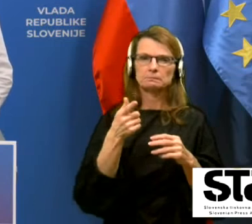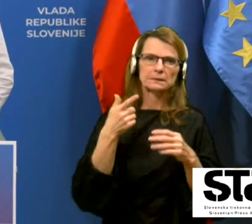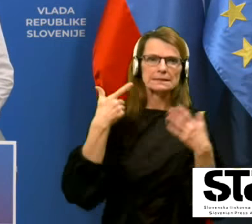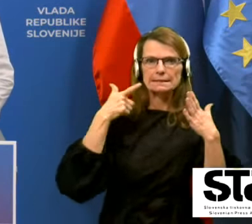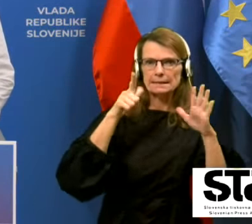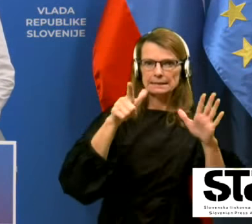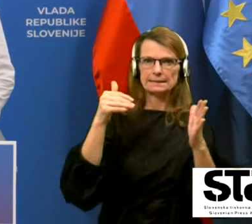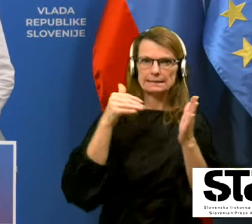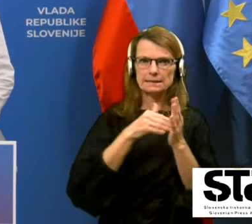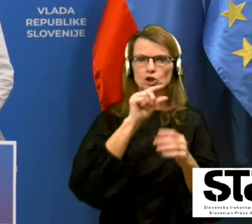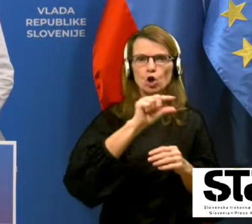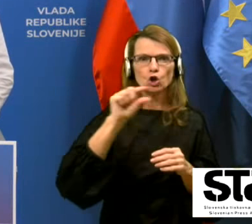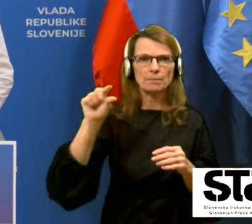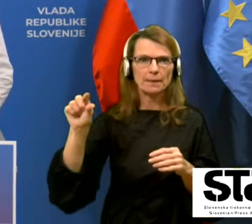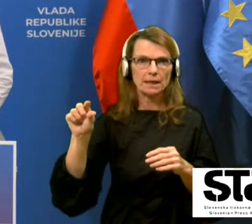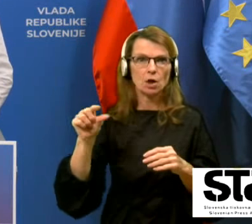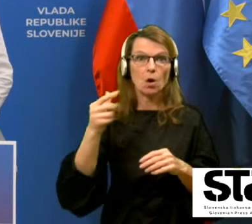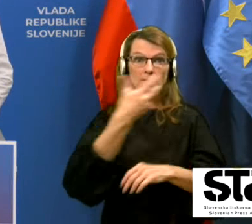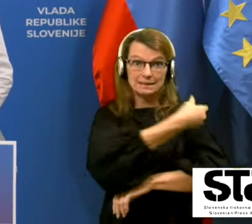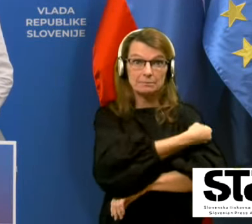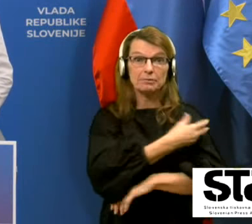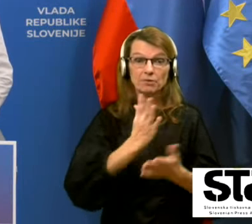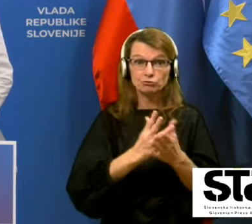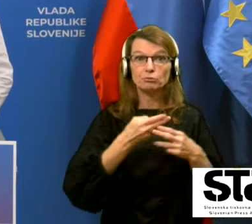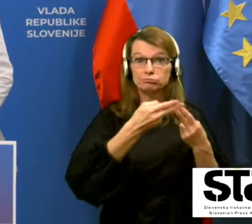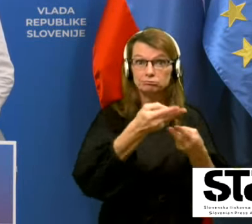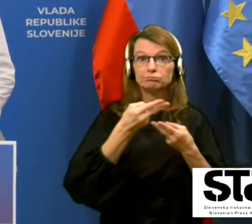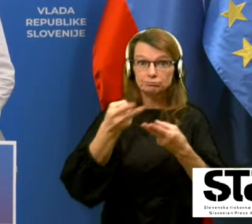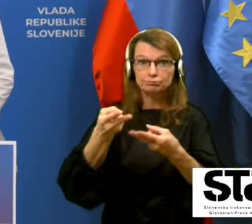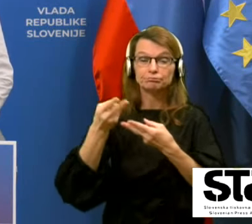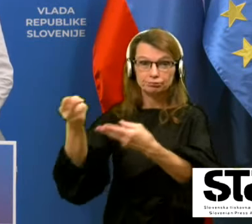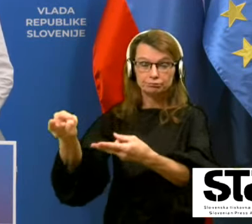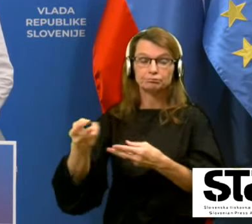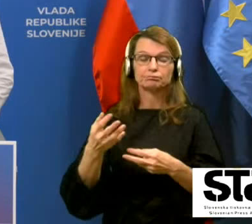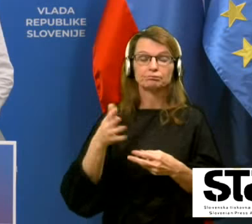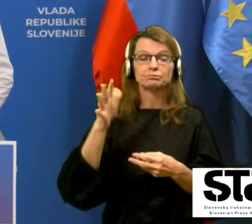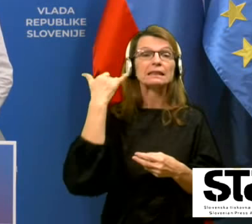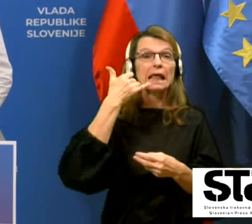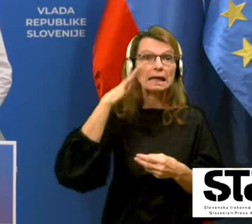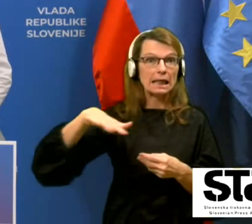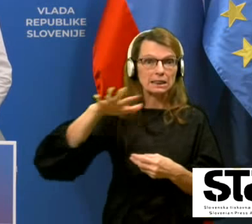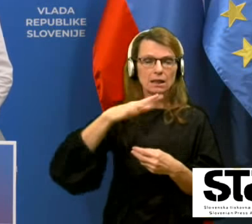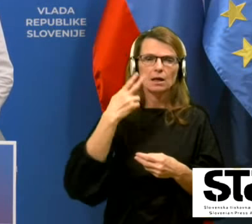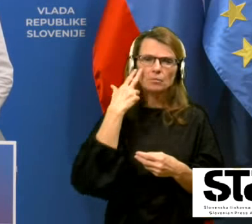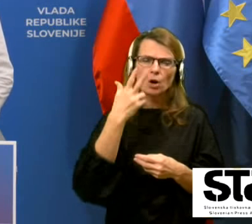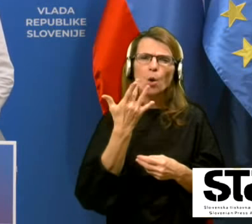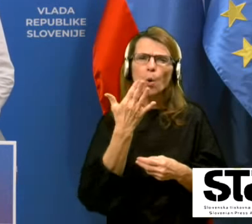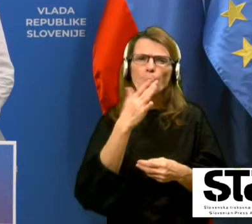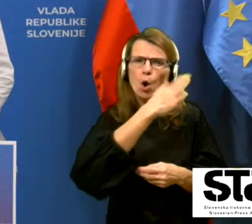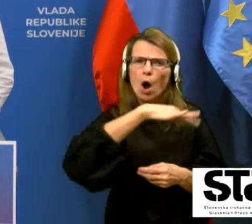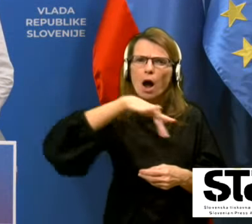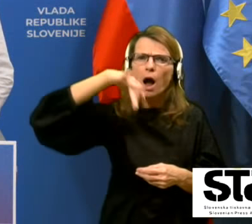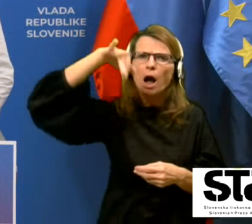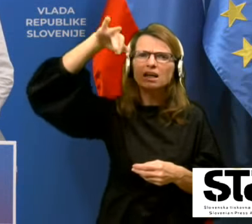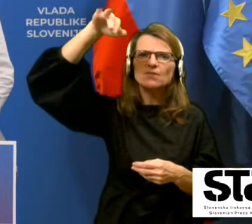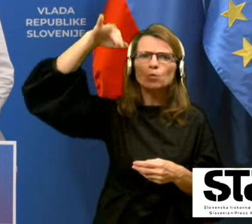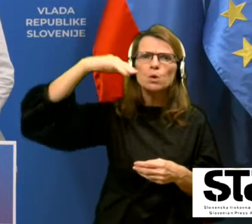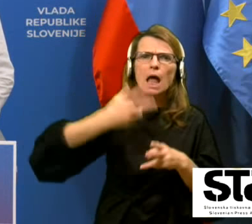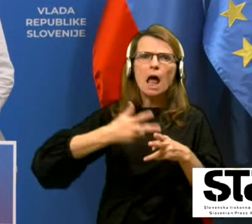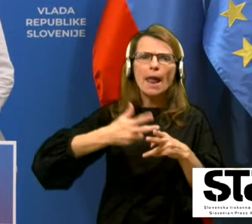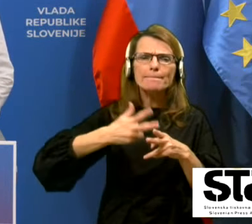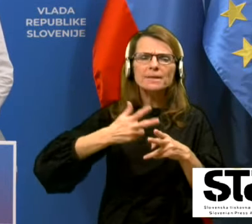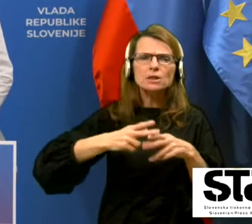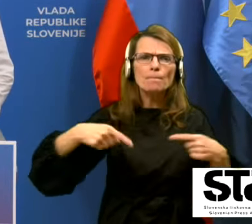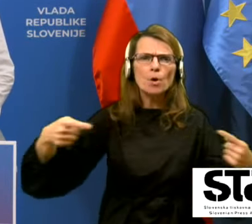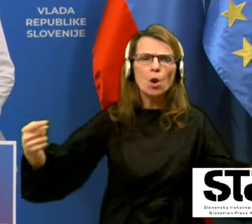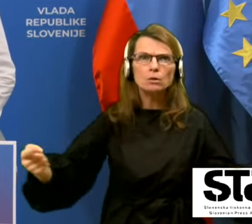tisoč odmir, se piva je že šlo na teren. Zdaj, to za vidit učinek na epidemiološko krivuljo je težko. Trenutno bo bolj